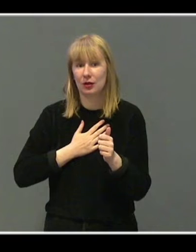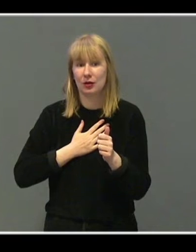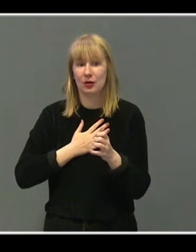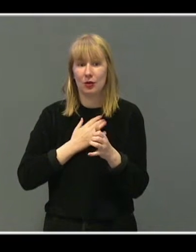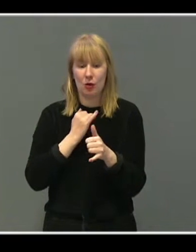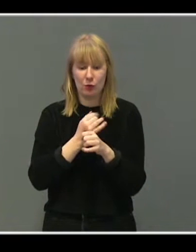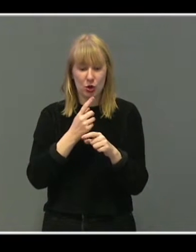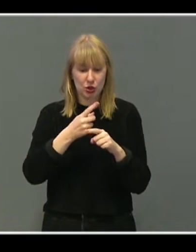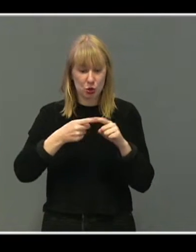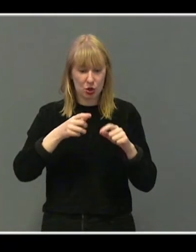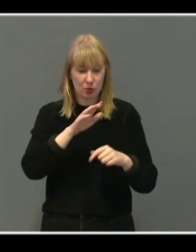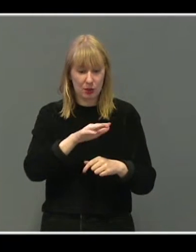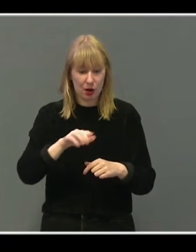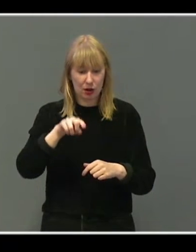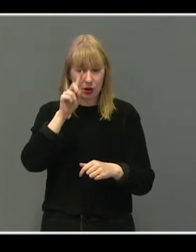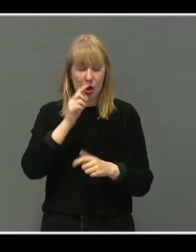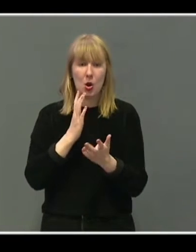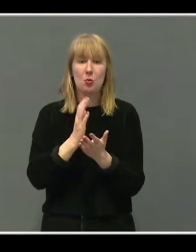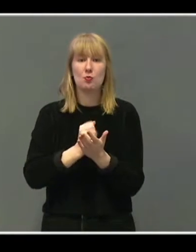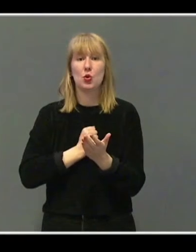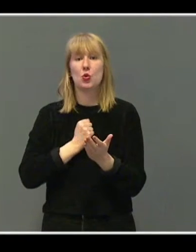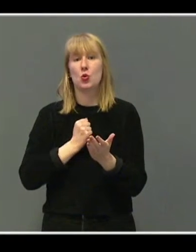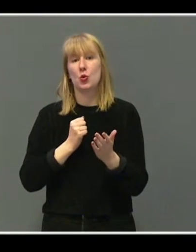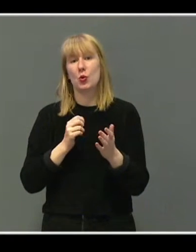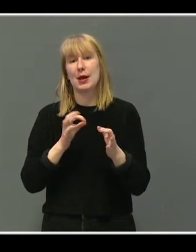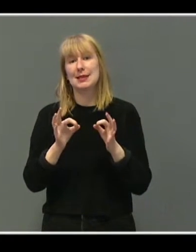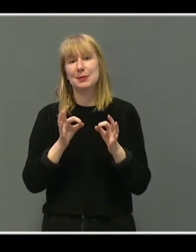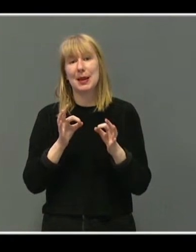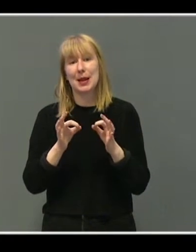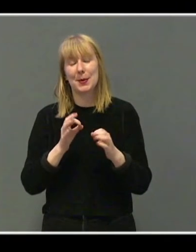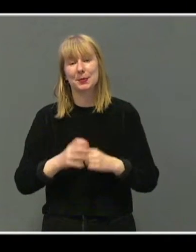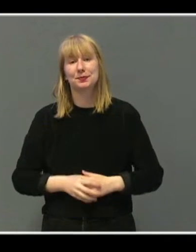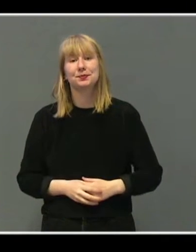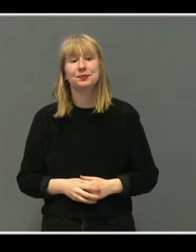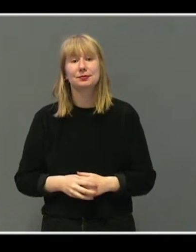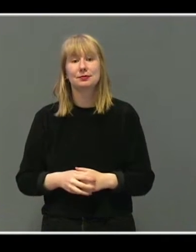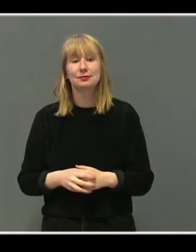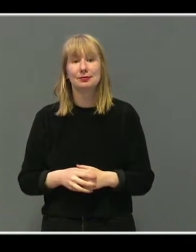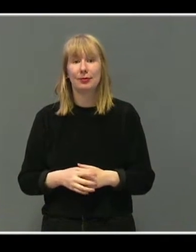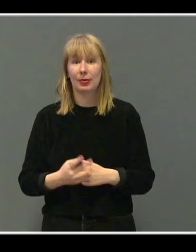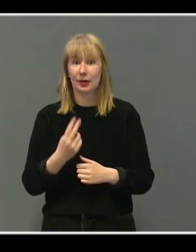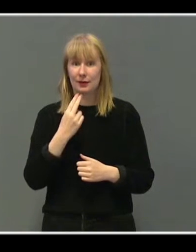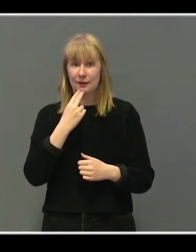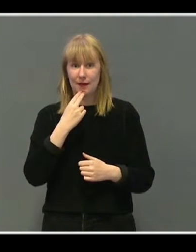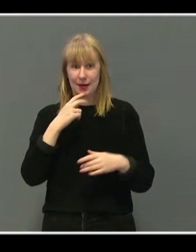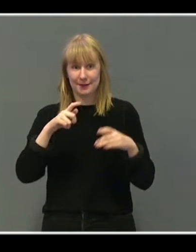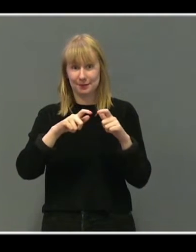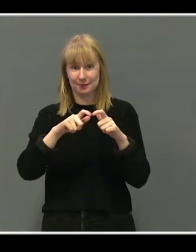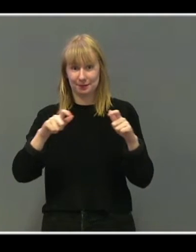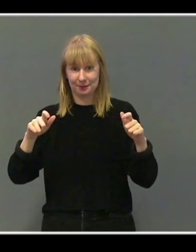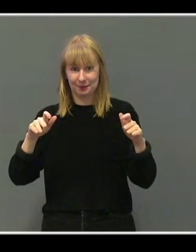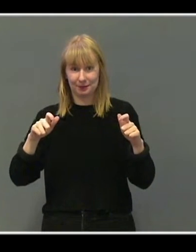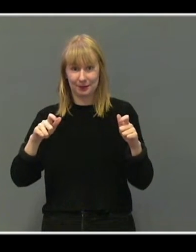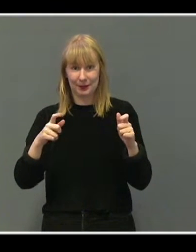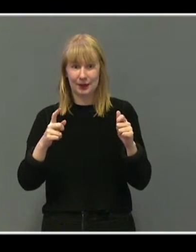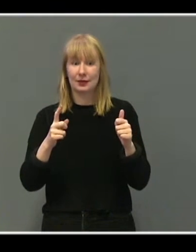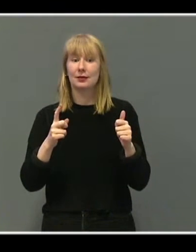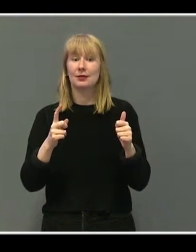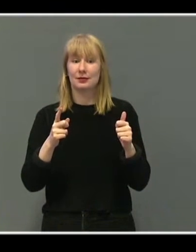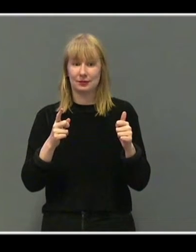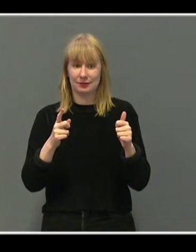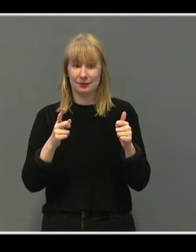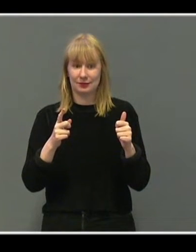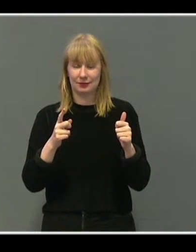sårbare barn og unge til gode? I stolene her har dagens første foredragsholdere